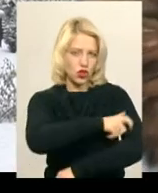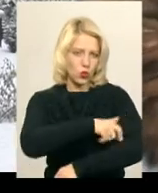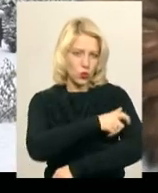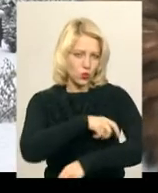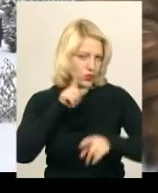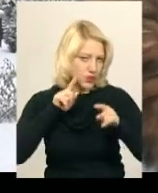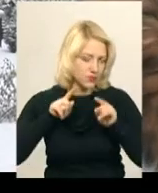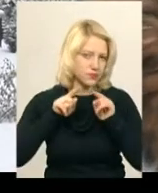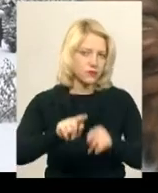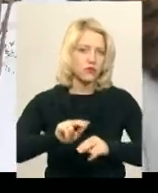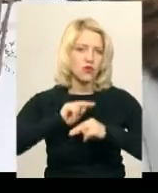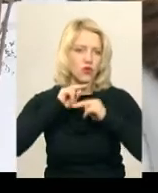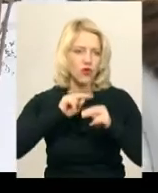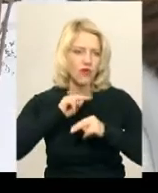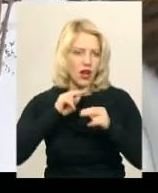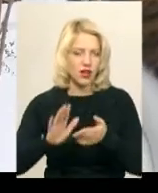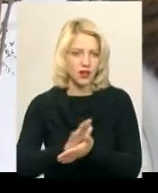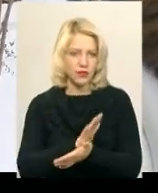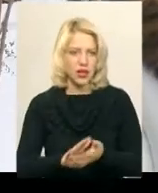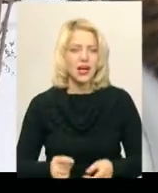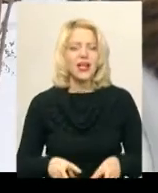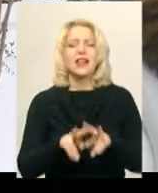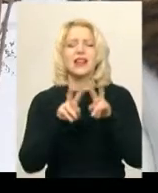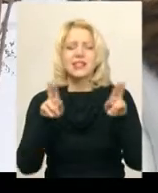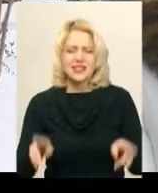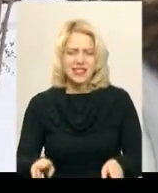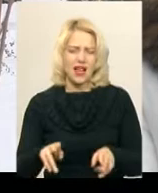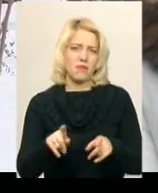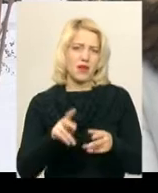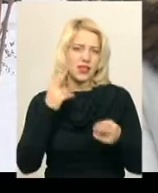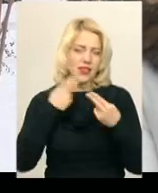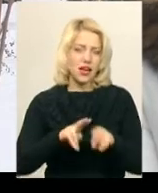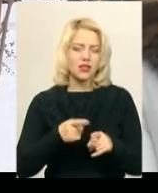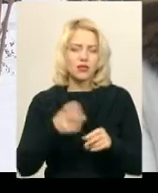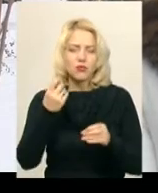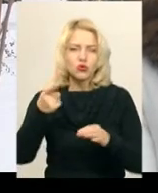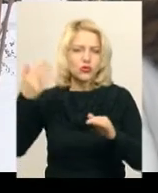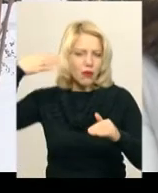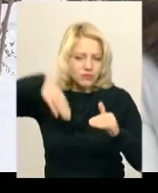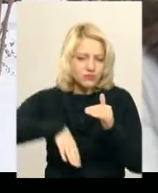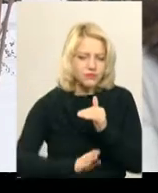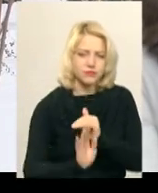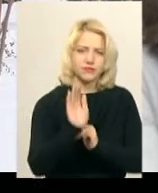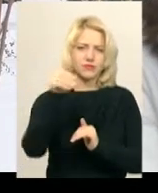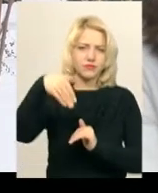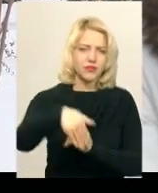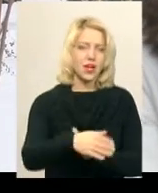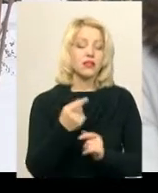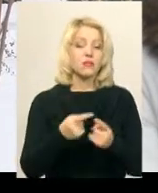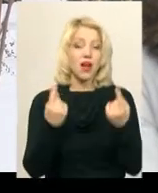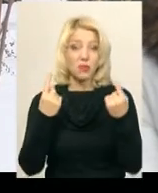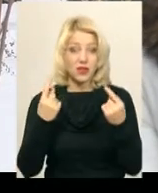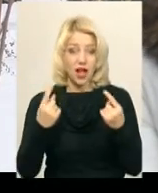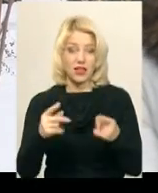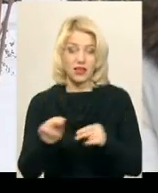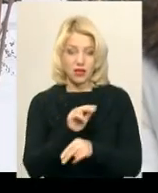дорожніми службами області. Та ж сама техніка, просто там такий рельєф, круті спуски і ці підйоми, але так як після капітального ремонту нам